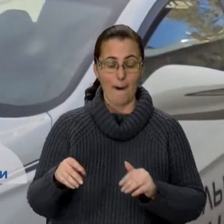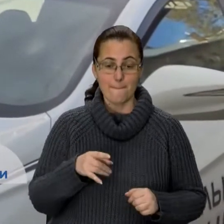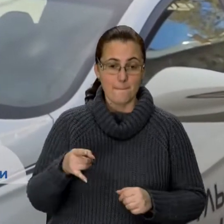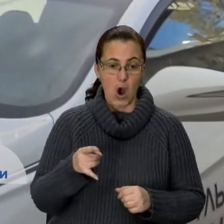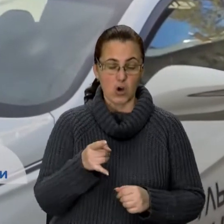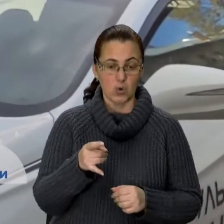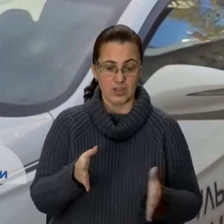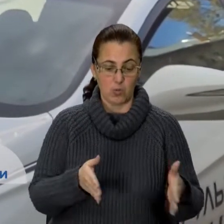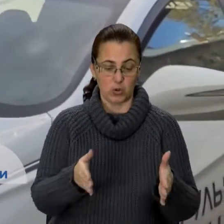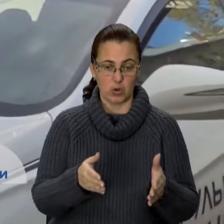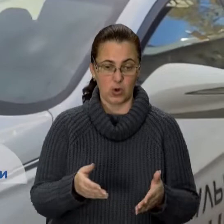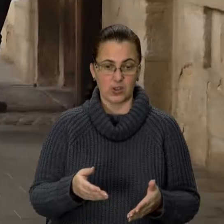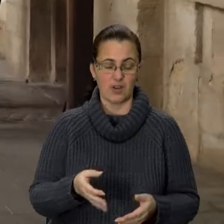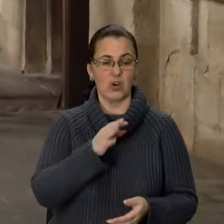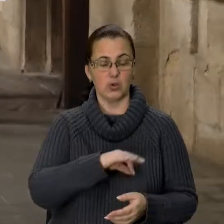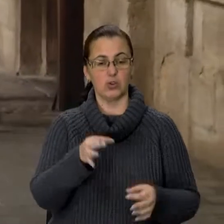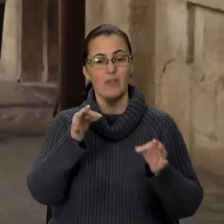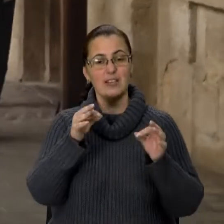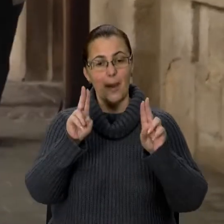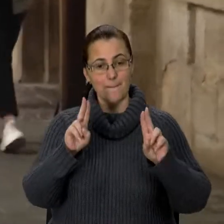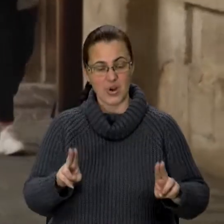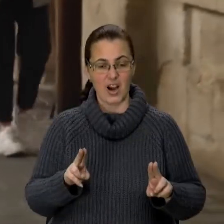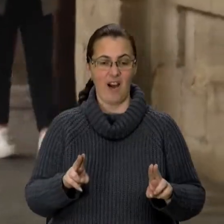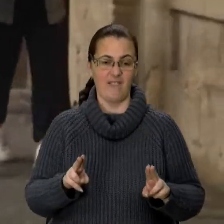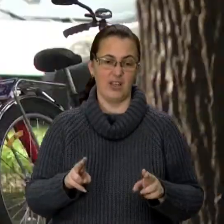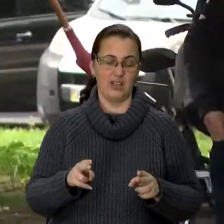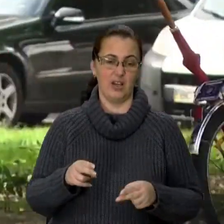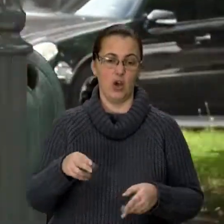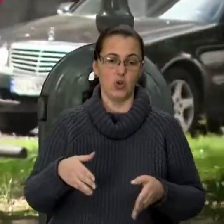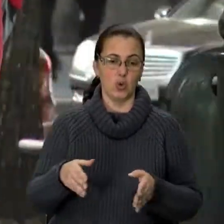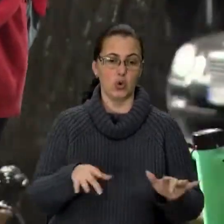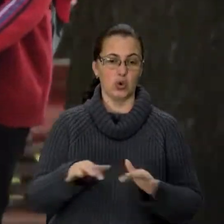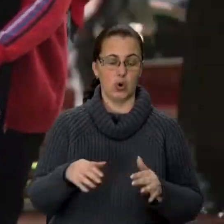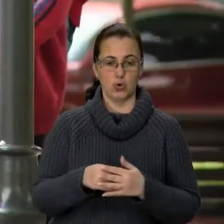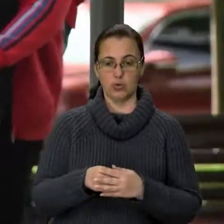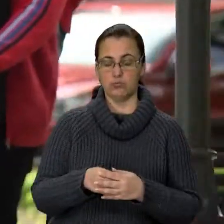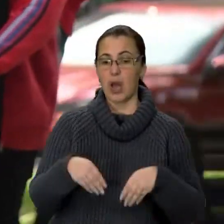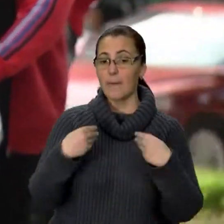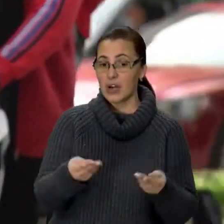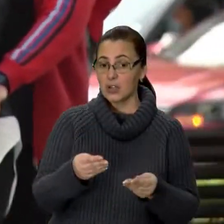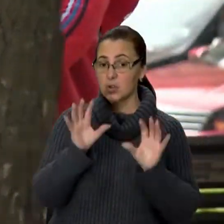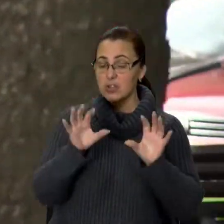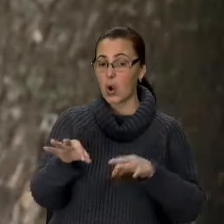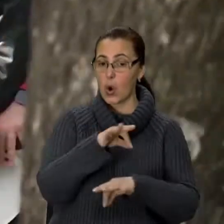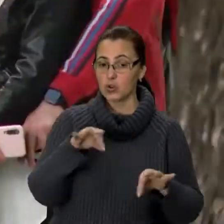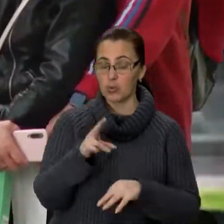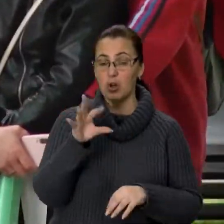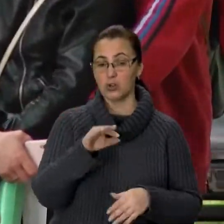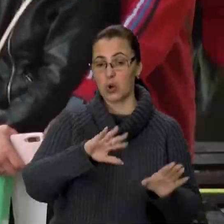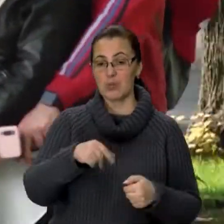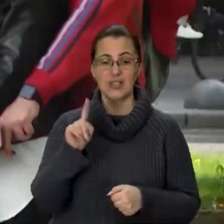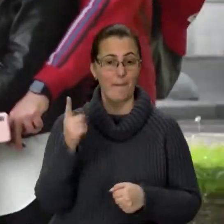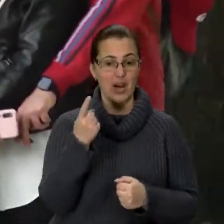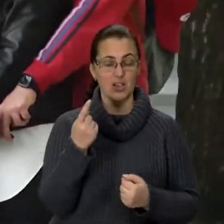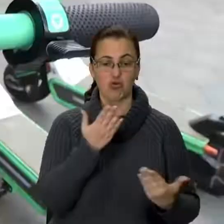частині їдьте за правилами для велосипедистів. Торік нардепи ухвалили законопроект, аби розв'язати цю колізію. Але після першого читання той